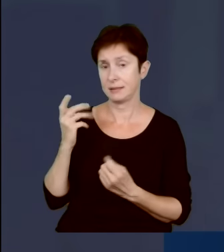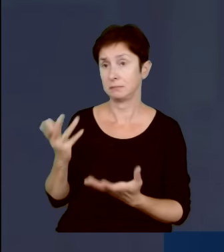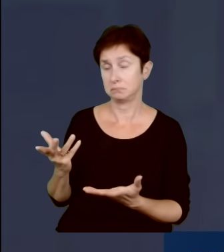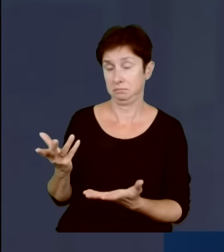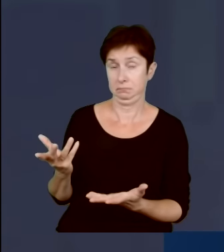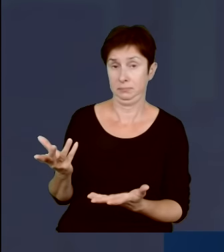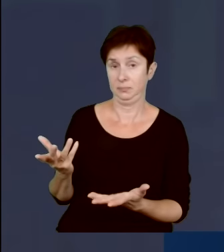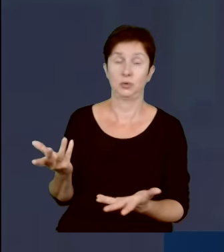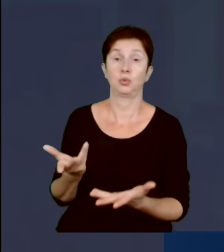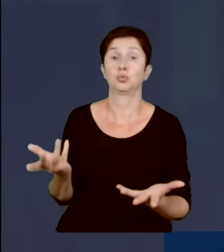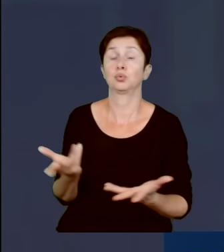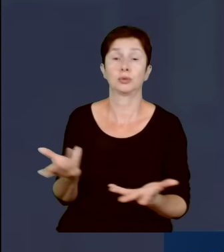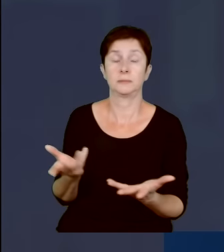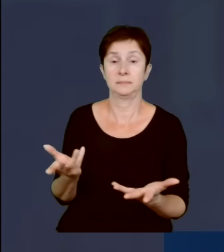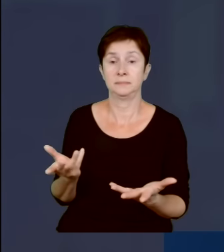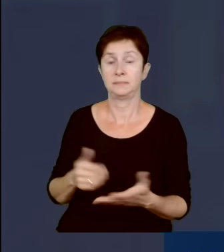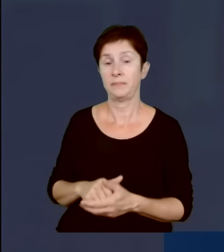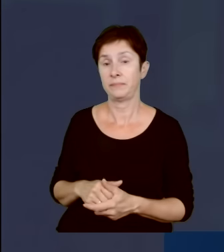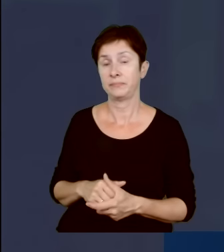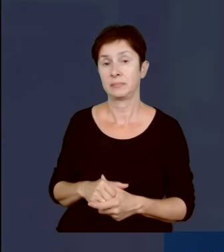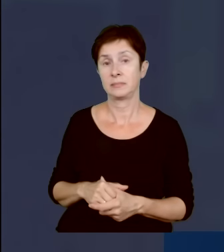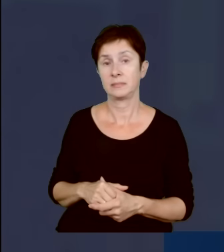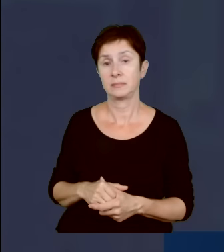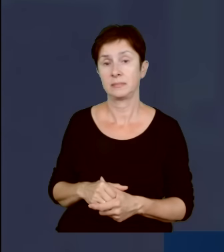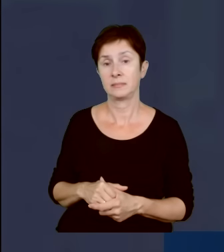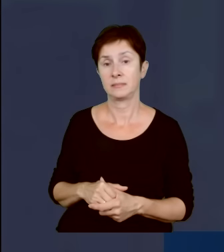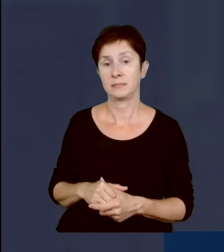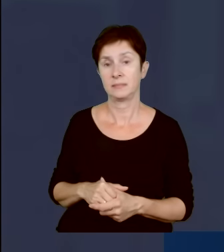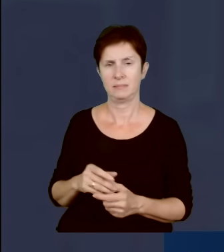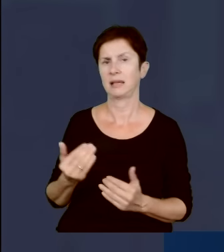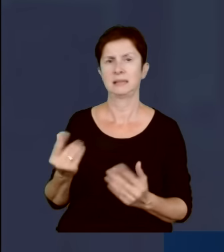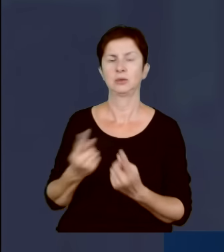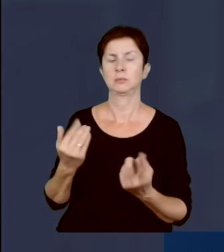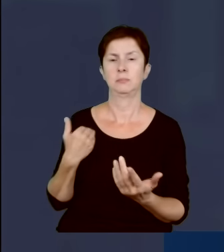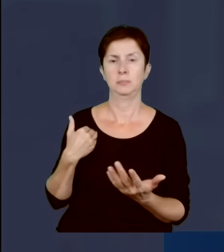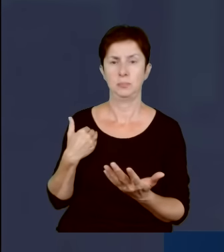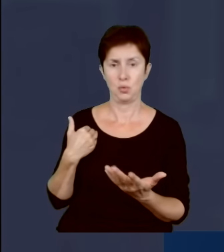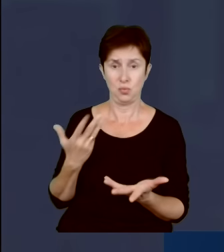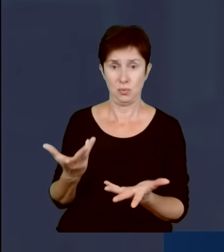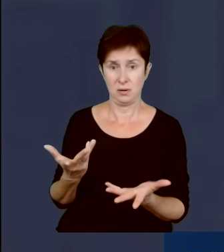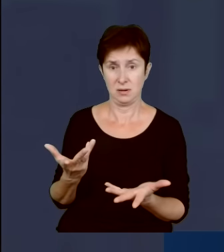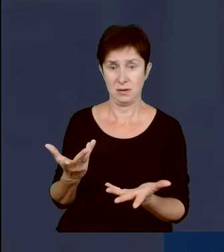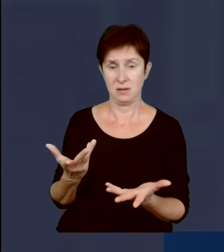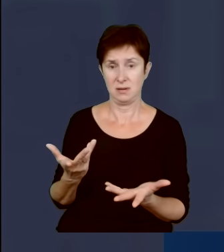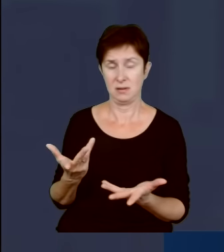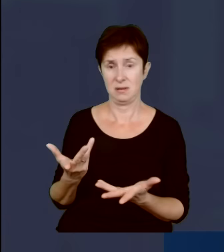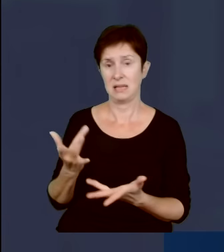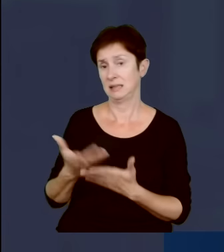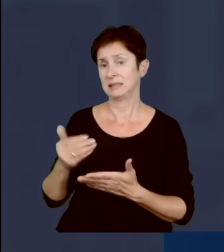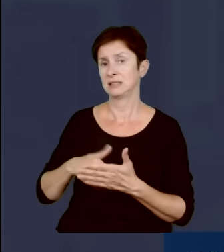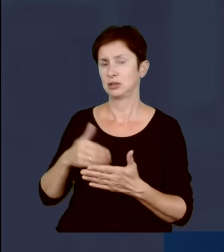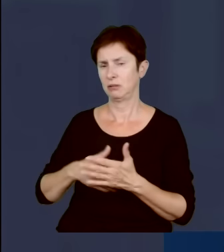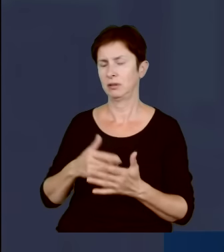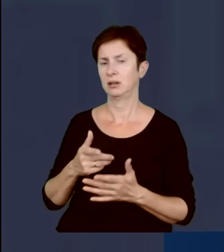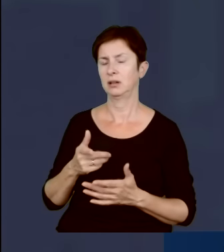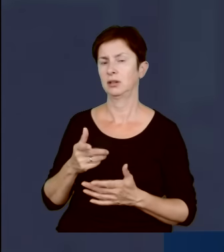cóż, mieliśmy do czynienia z taką oto sytuacją i tu postawa Telewizji Republika i szefa sztabu generalnego.